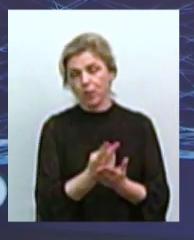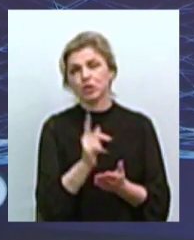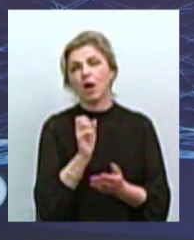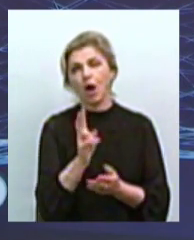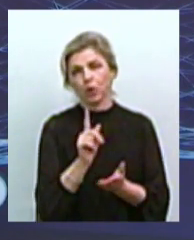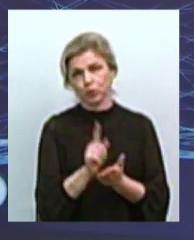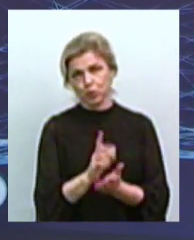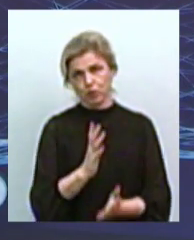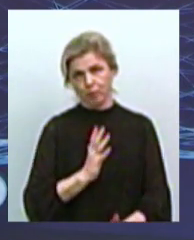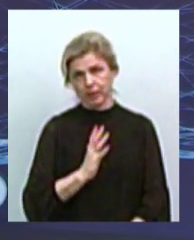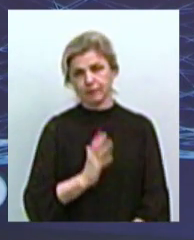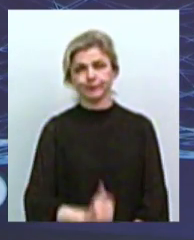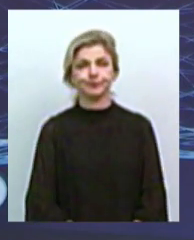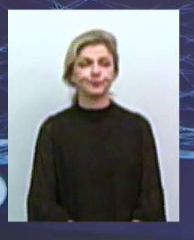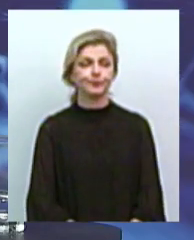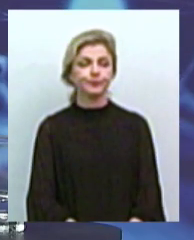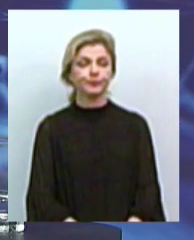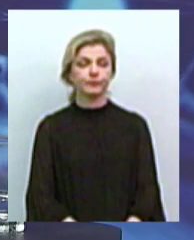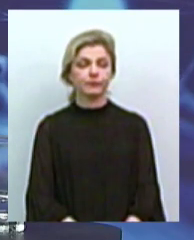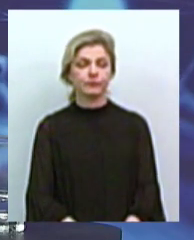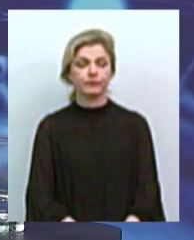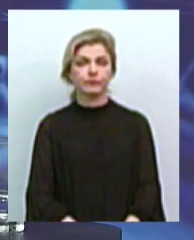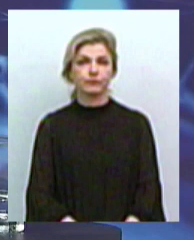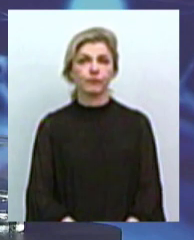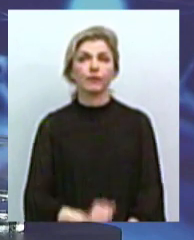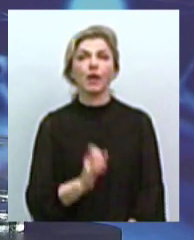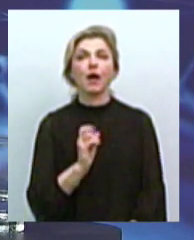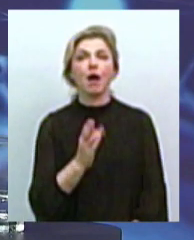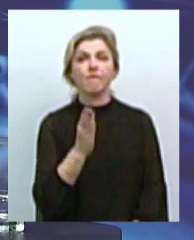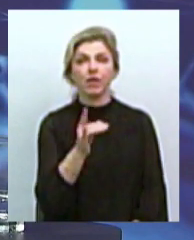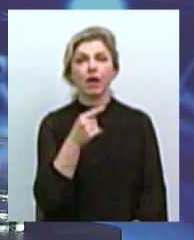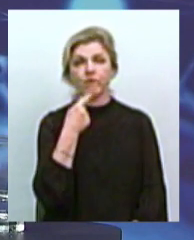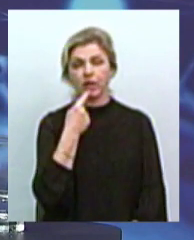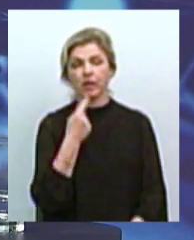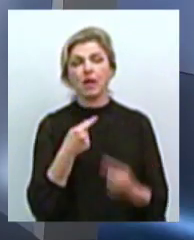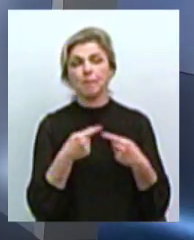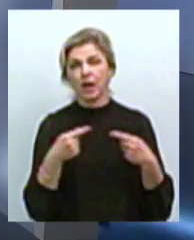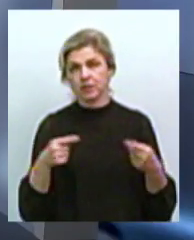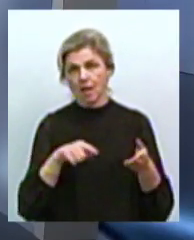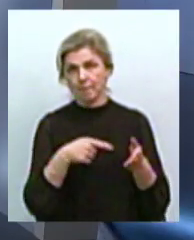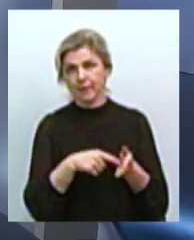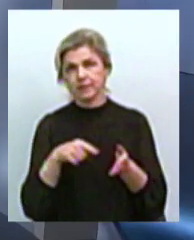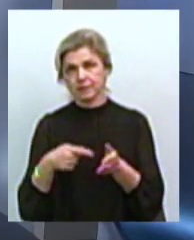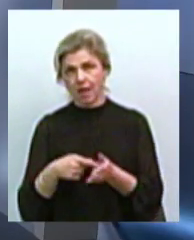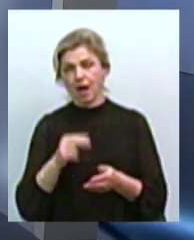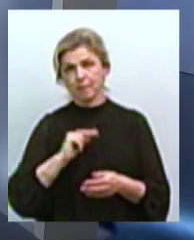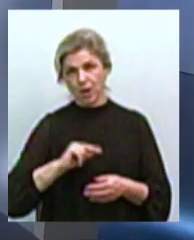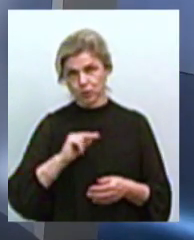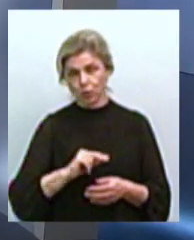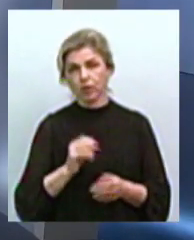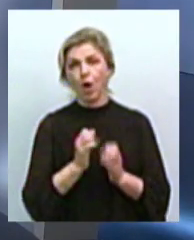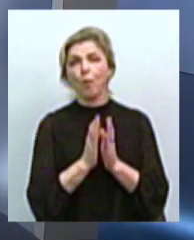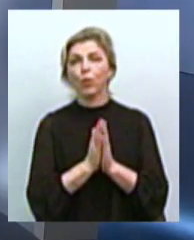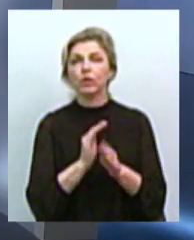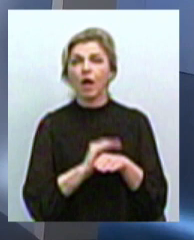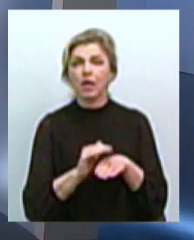бути. Олена, ви працюєте, як я вже казала, в різних містах нашої країни, а будь ласка,